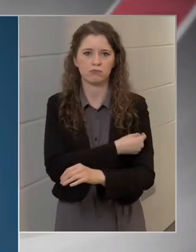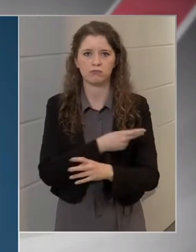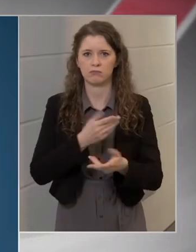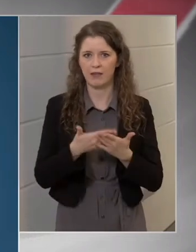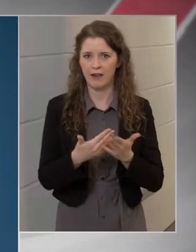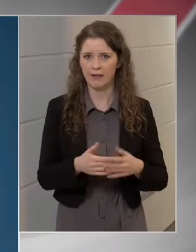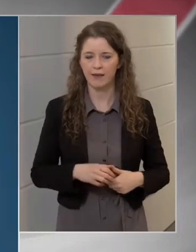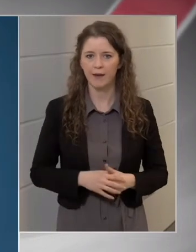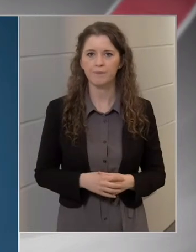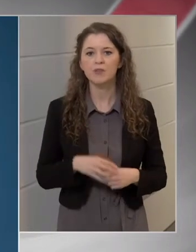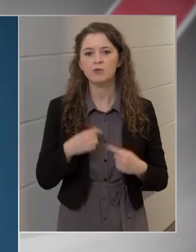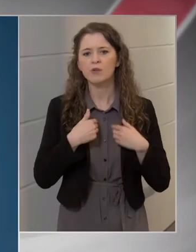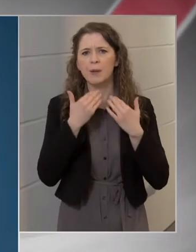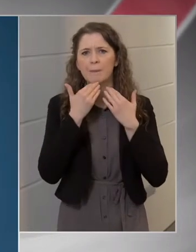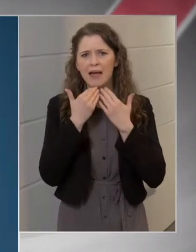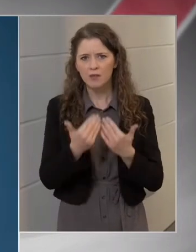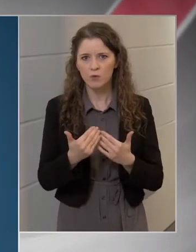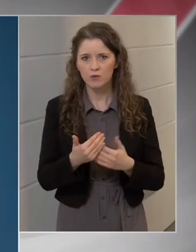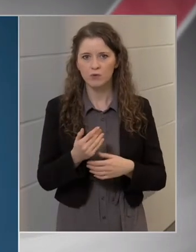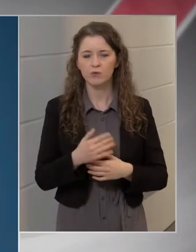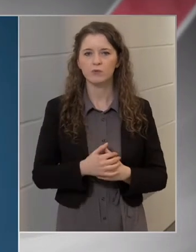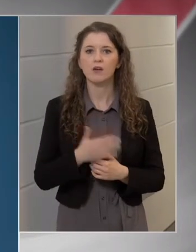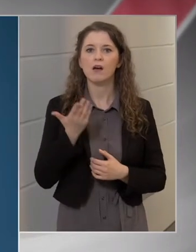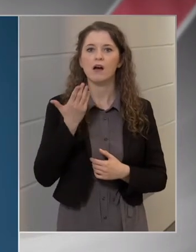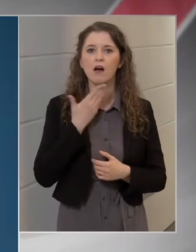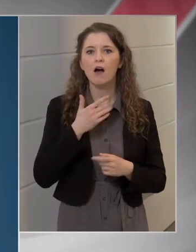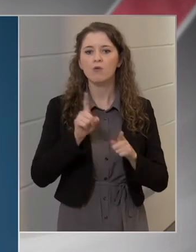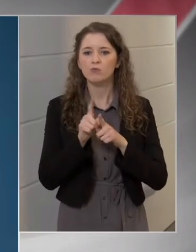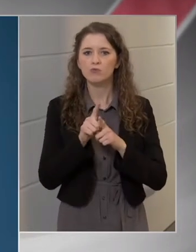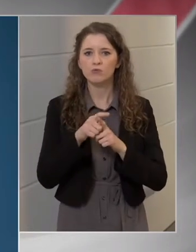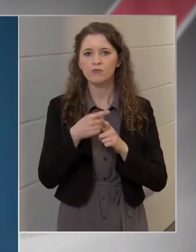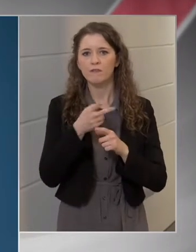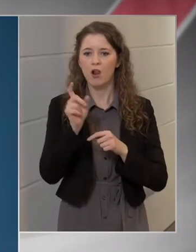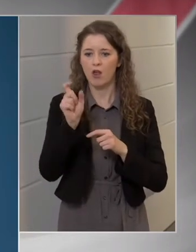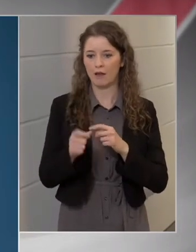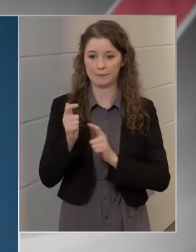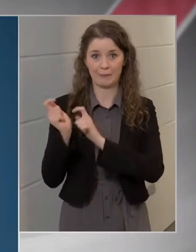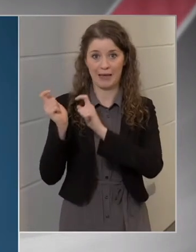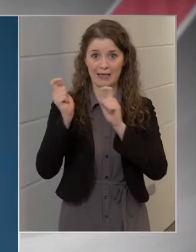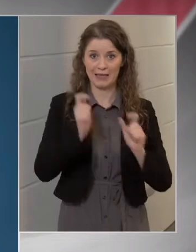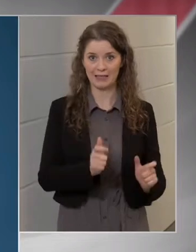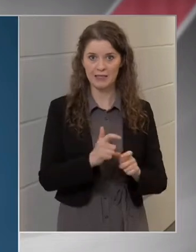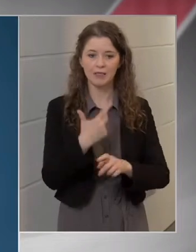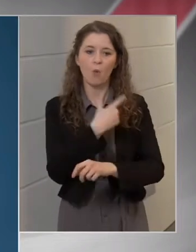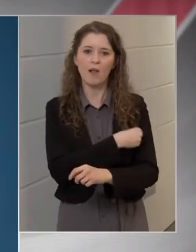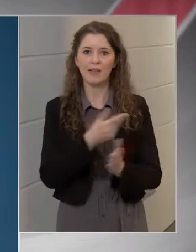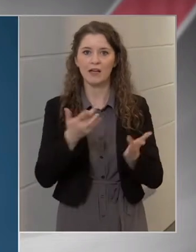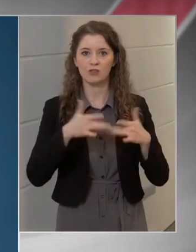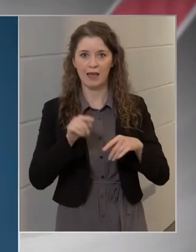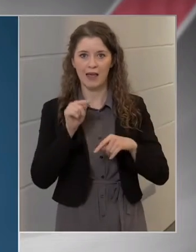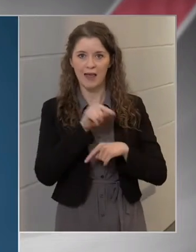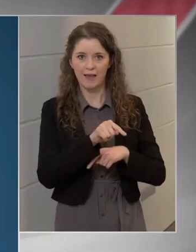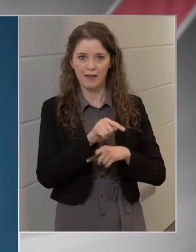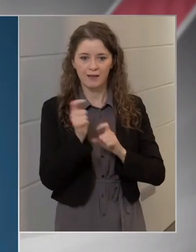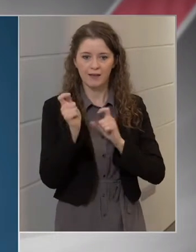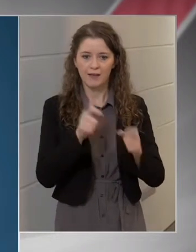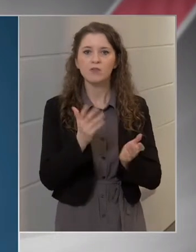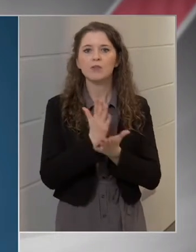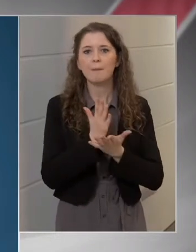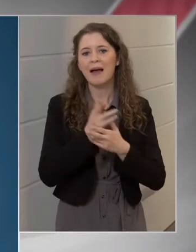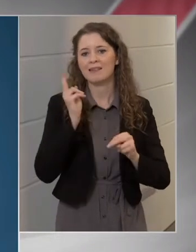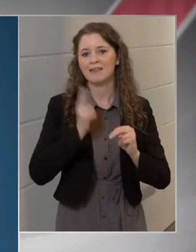azt megköszönjük szépen, hogyha úgy érkezik az oltakozó az oltási helyre, hogy már